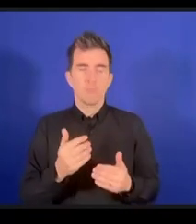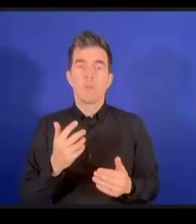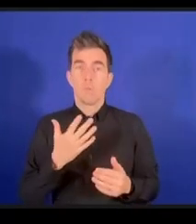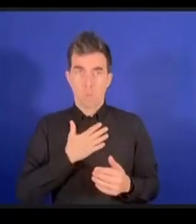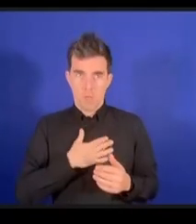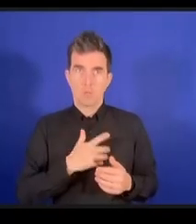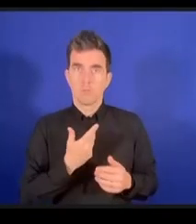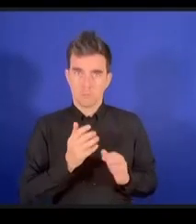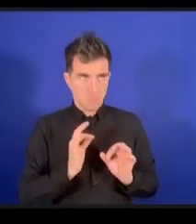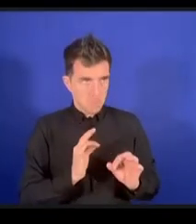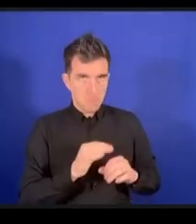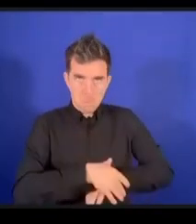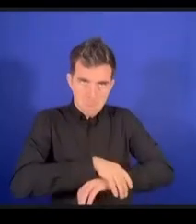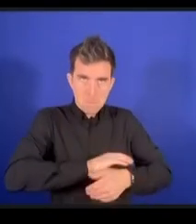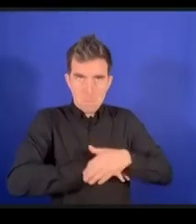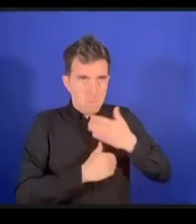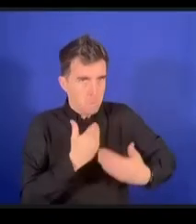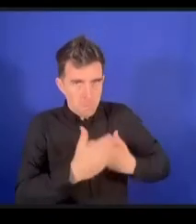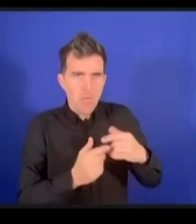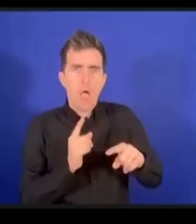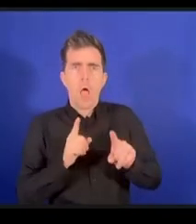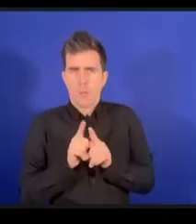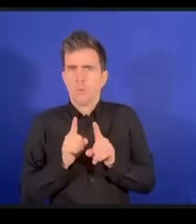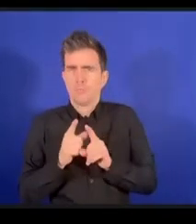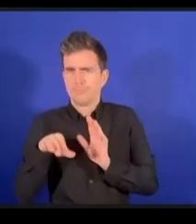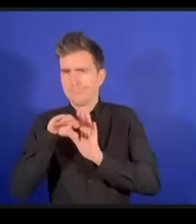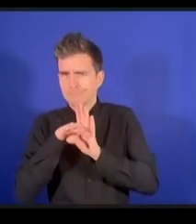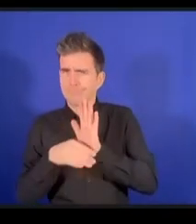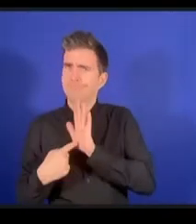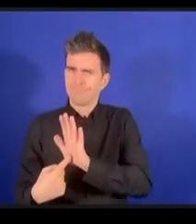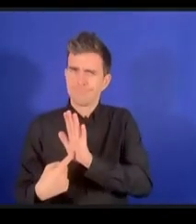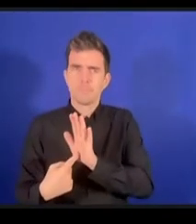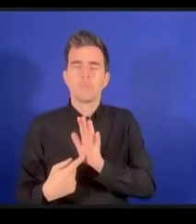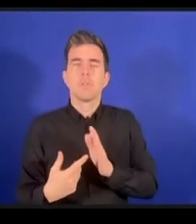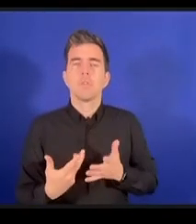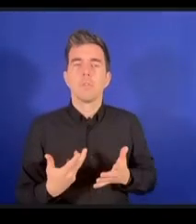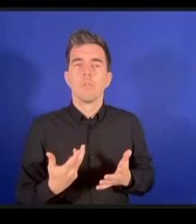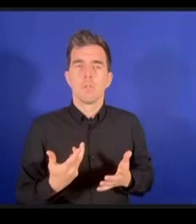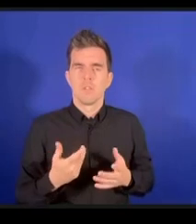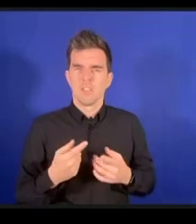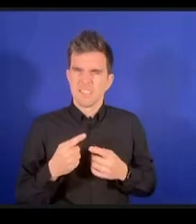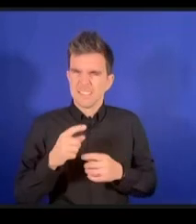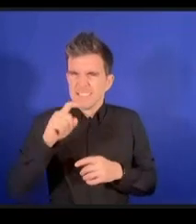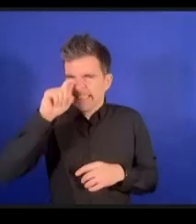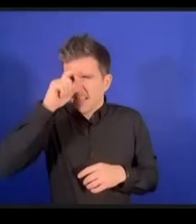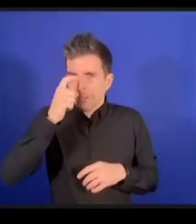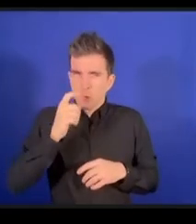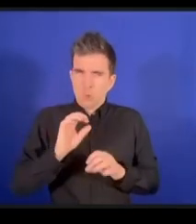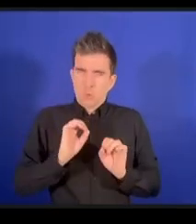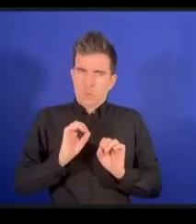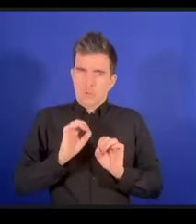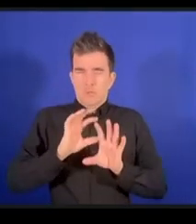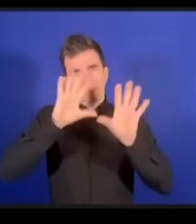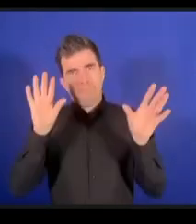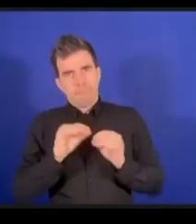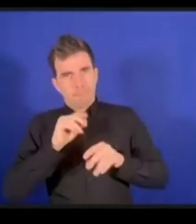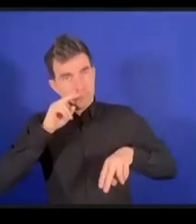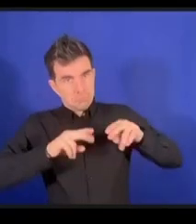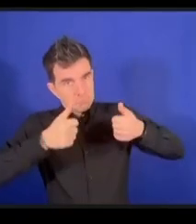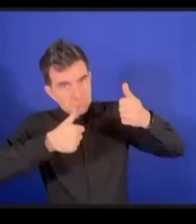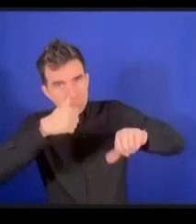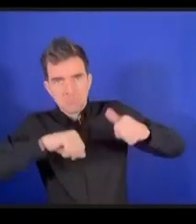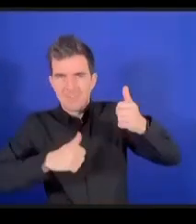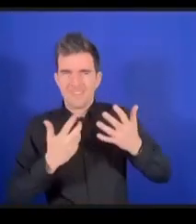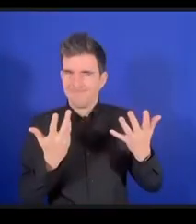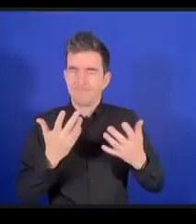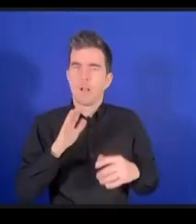de faire une évaluation commune mais si l'on parle de la coalition dynamique pour l'accessibilité